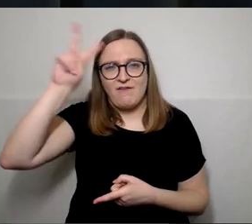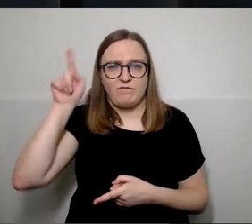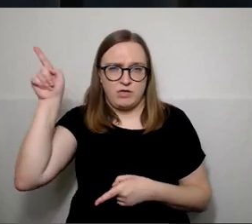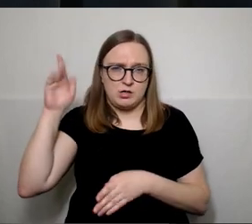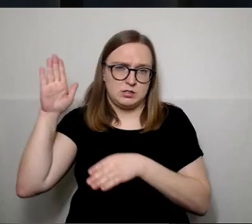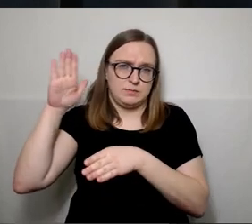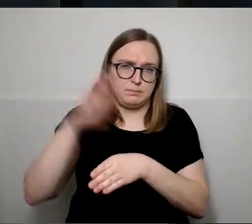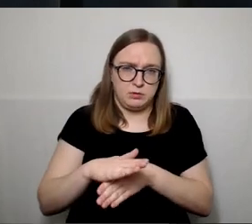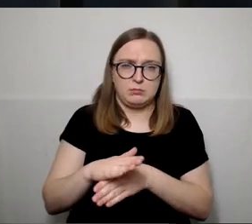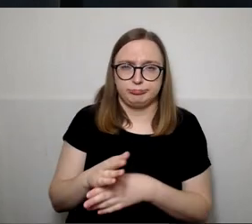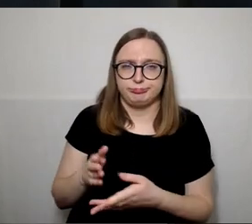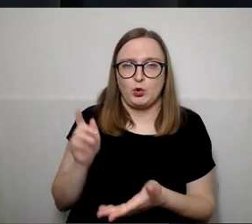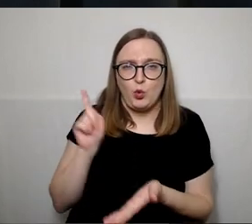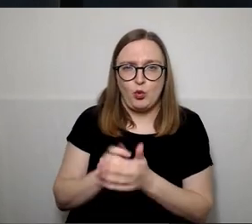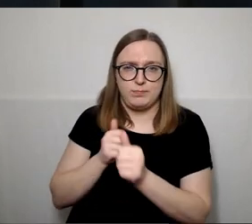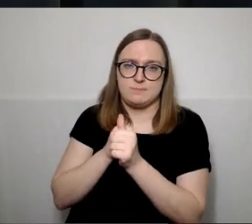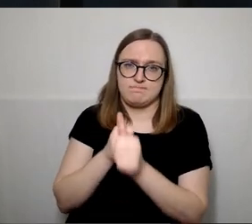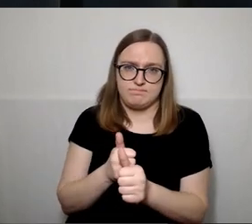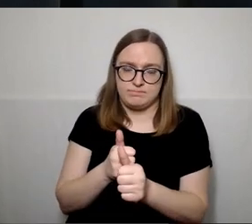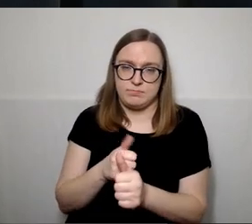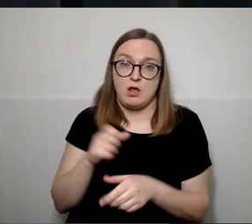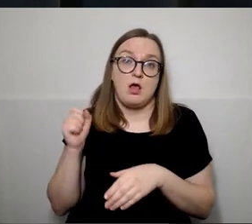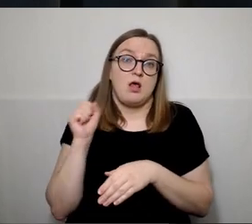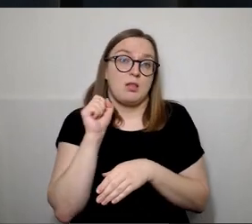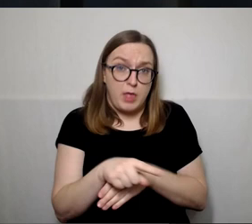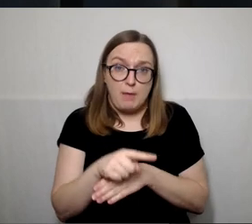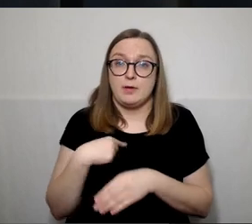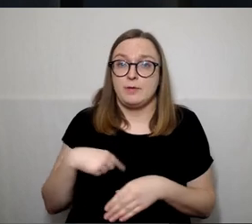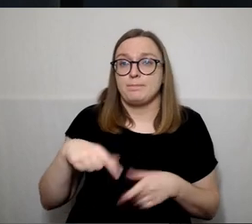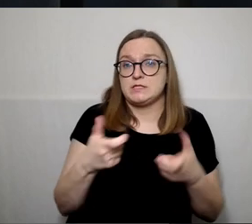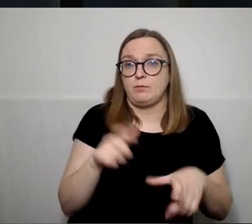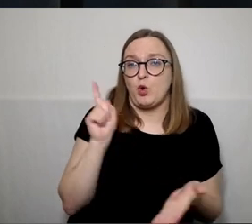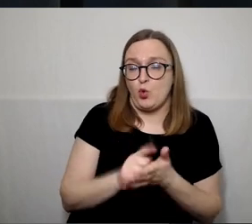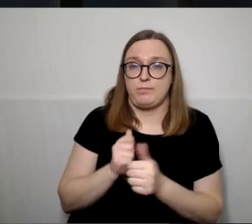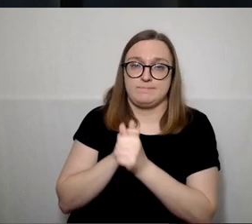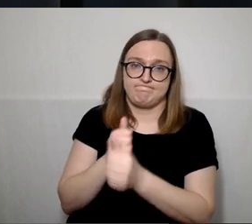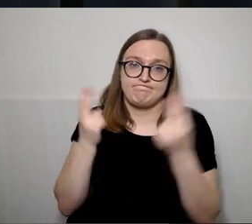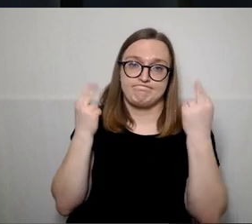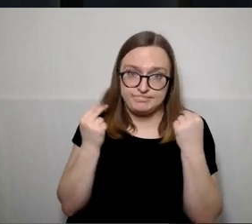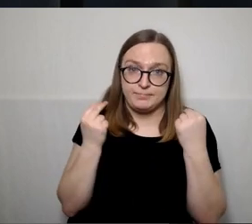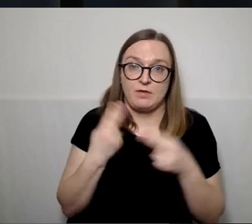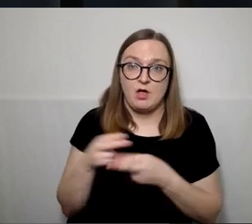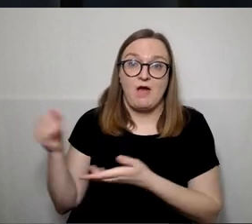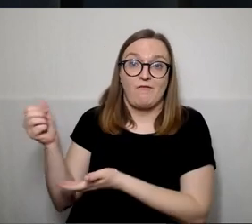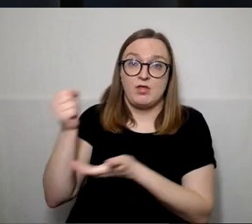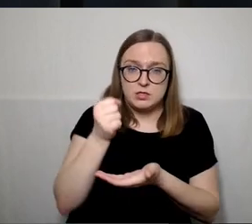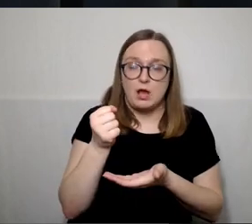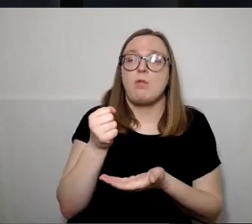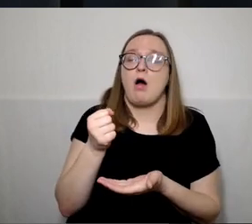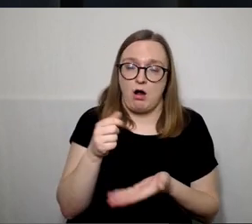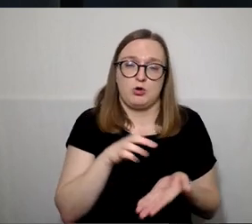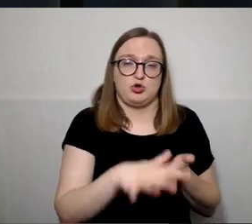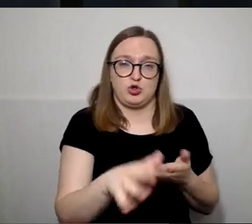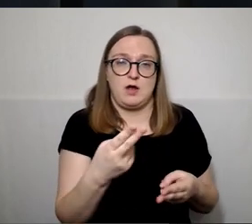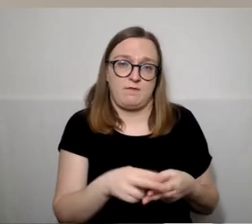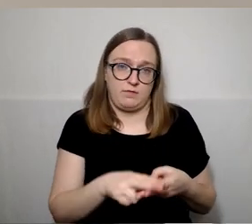yra daug deleguotų funkcijos, funkcijų, kurioms yra skiriamas finansavimas ir šitą finansavimą turim ir